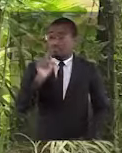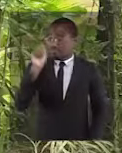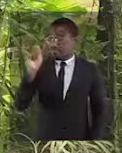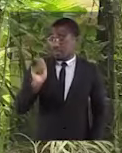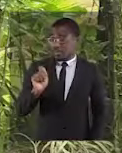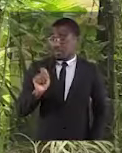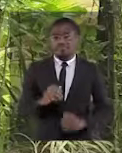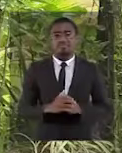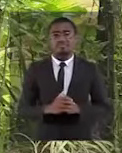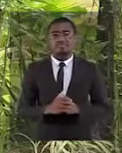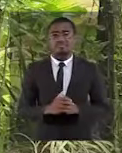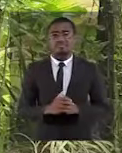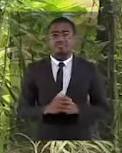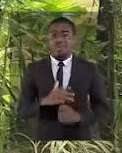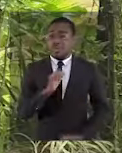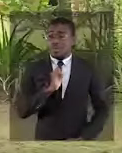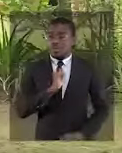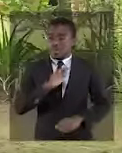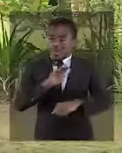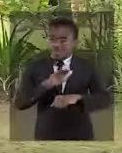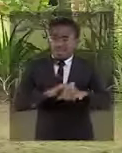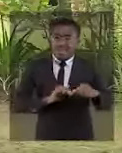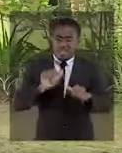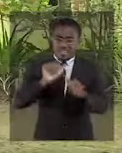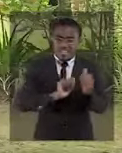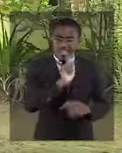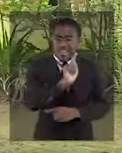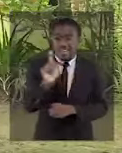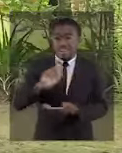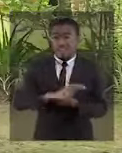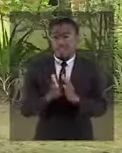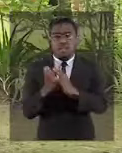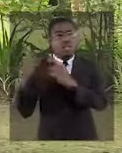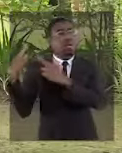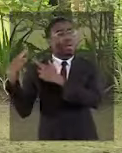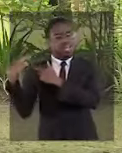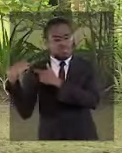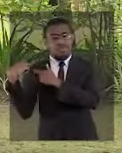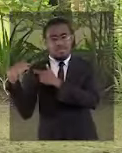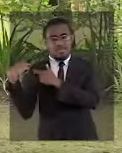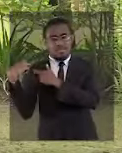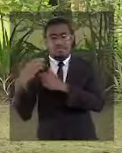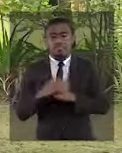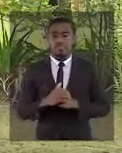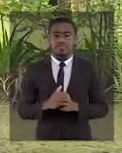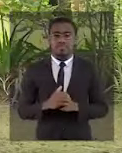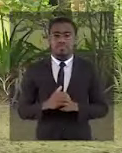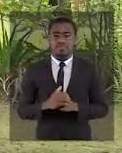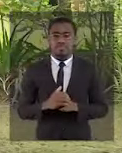j'appelle chacune et chacun au sens du devoir, à la responsabilité et au civisme.